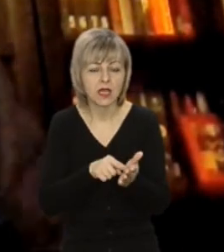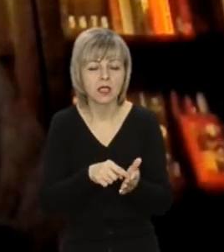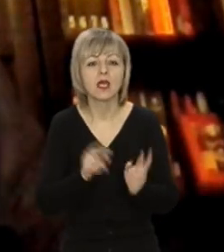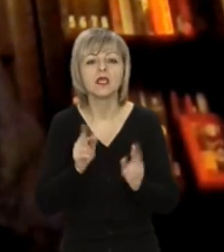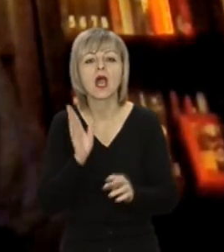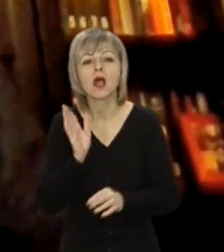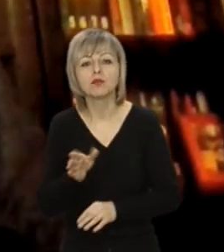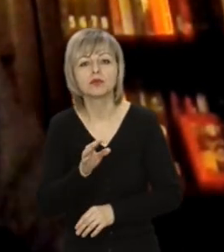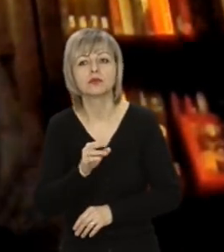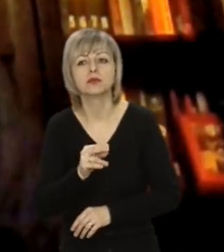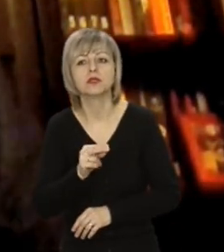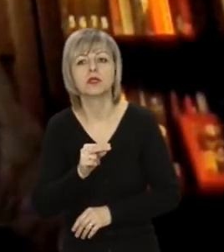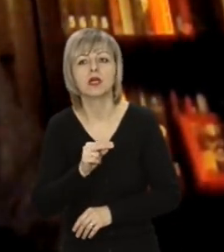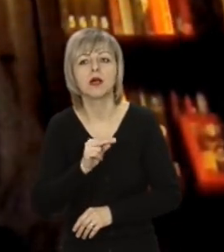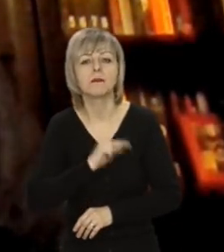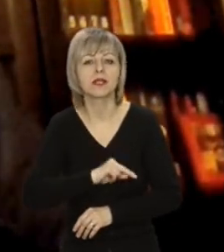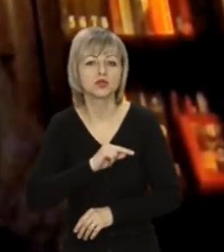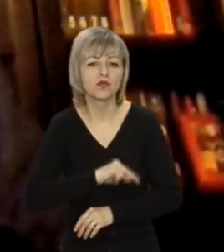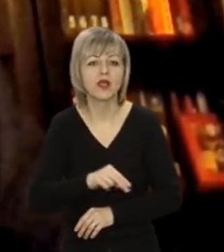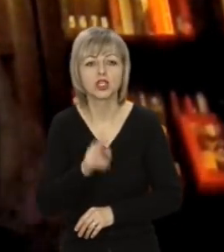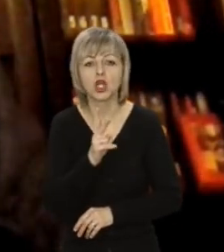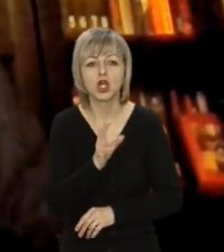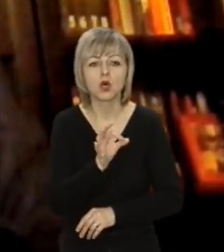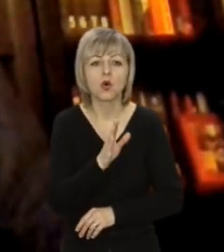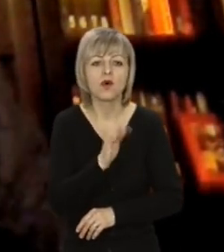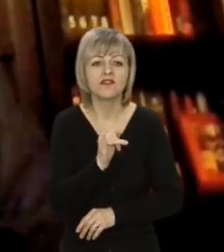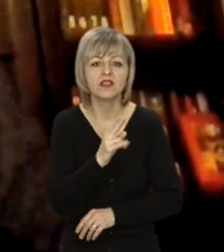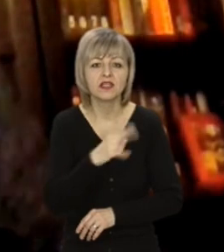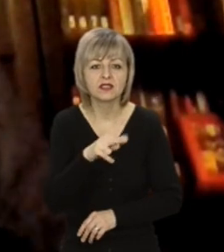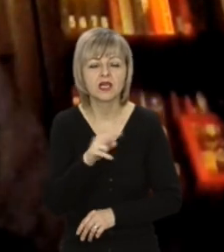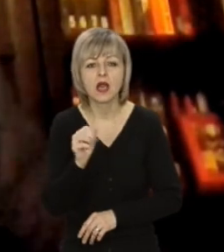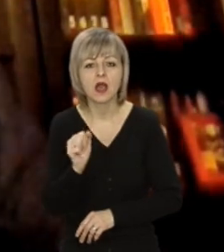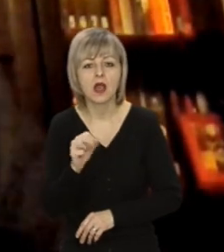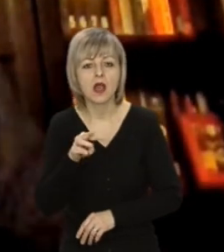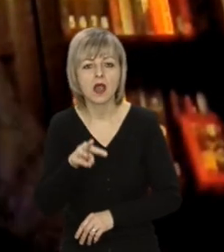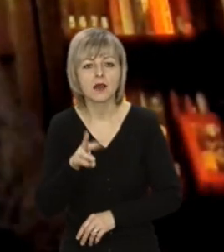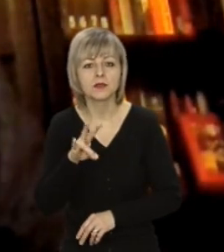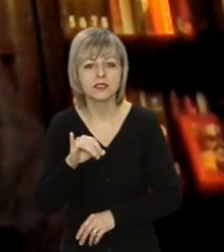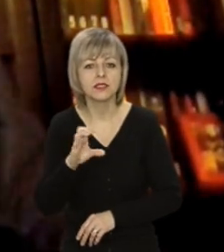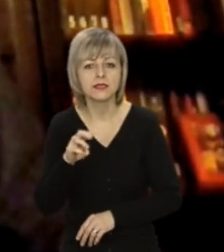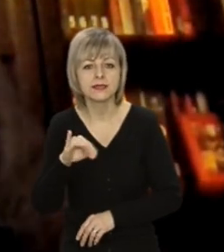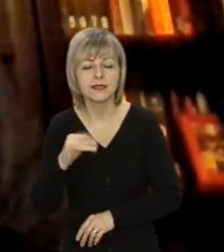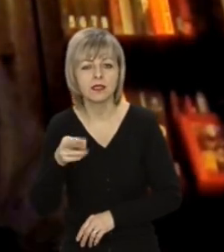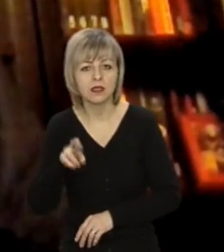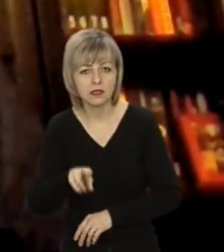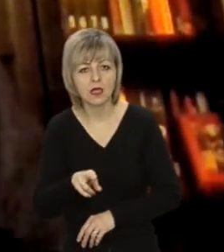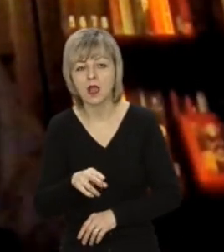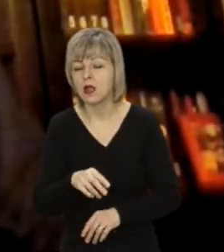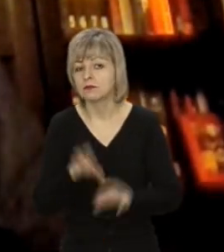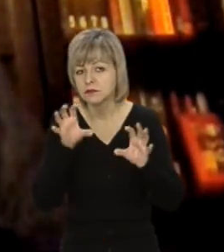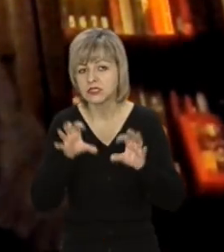Як буде діяти ковідно-амністія? Ну, тут мені важко сказати, бо в Україні суворі закони, але їх суворі